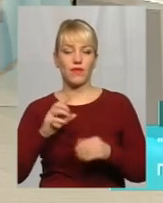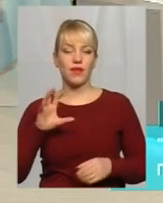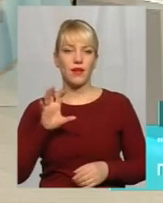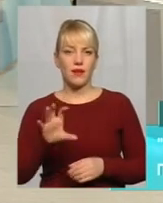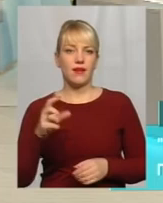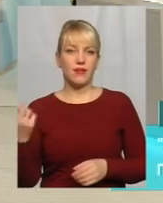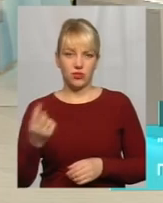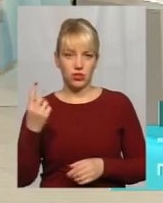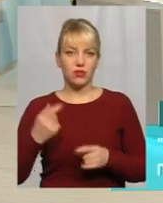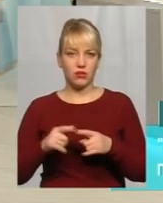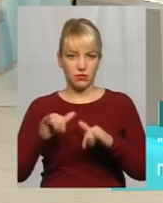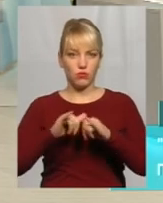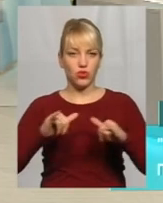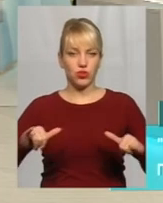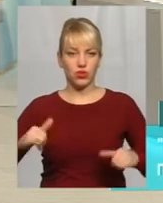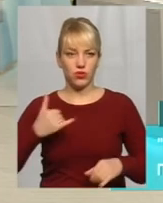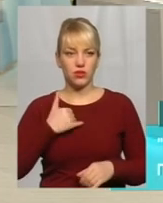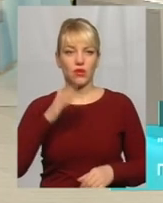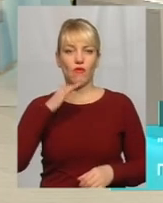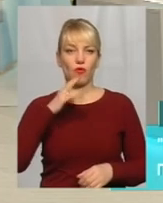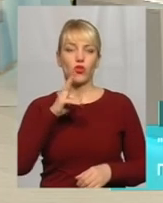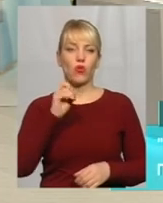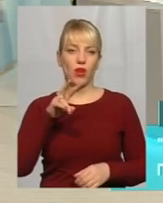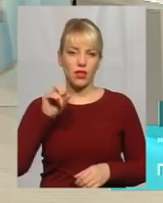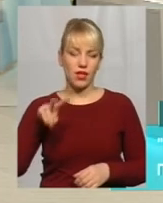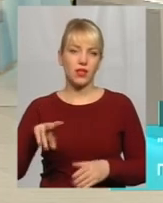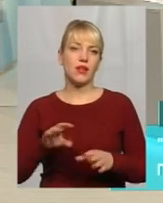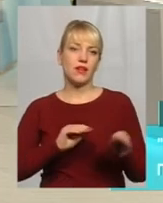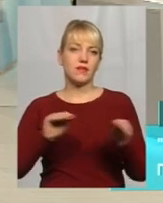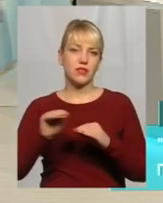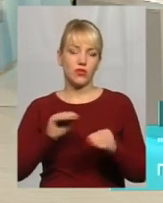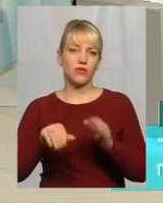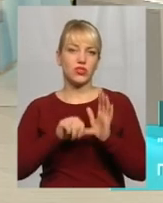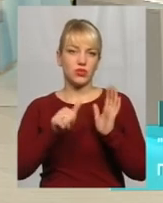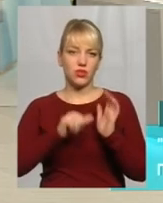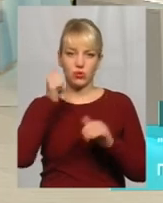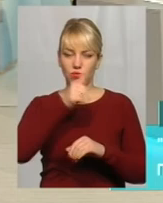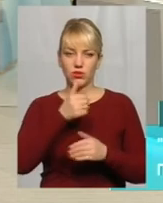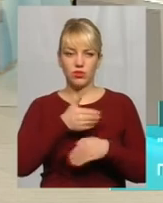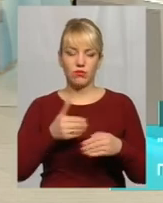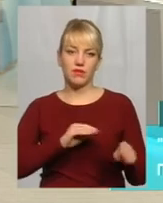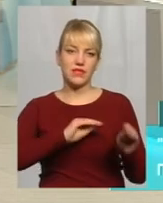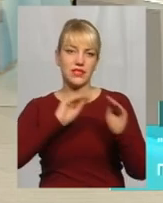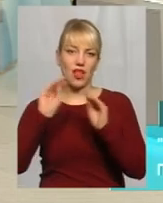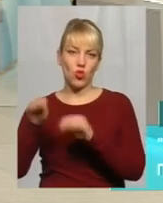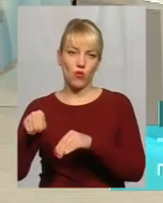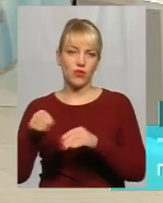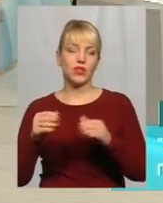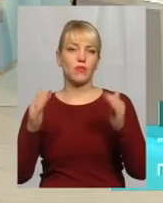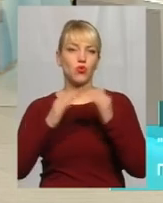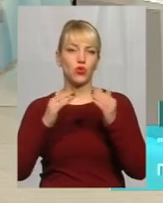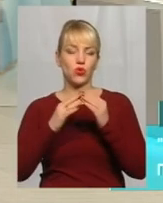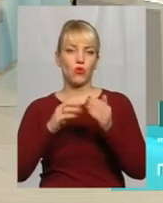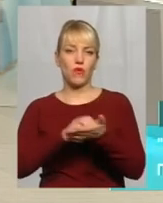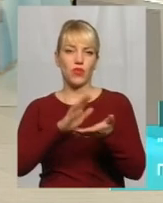нашому місті поширена? Водоканал встановлює, в 2016 році ми встановлювали будинковий